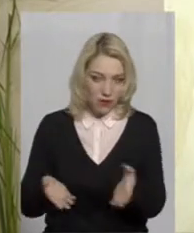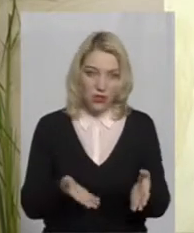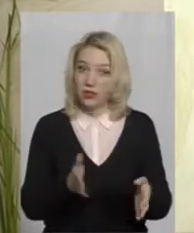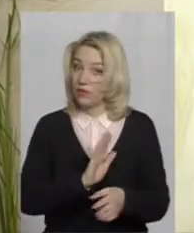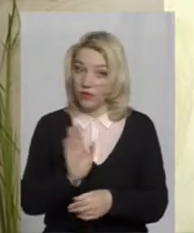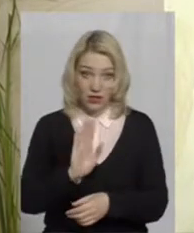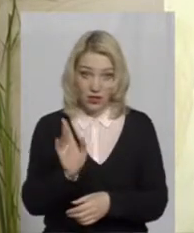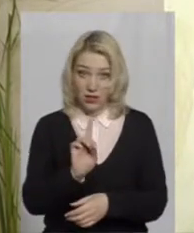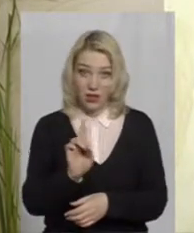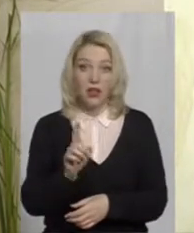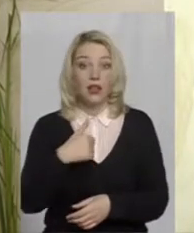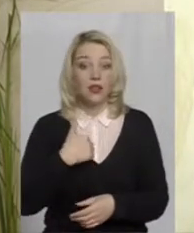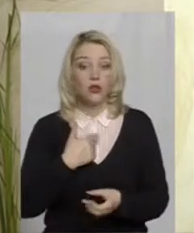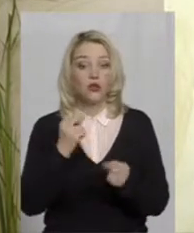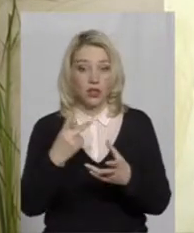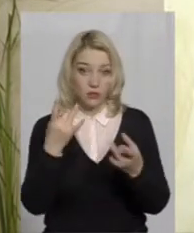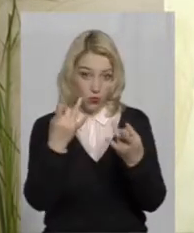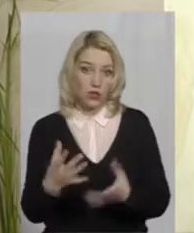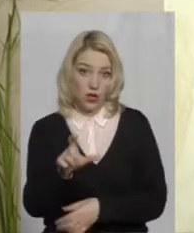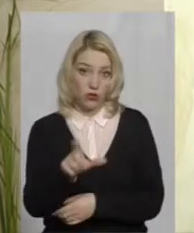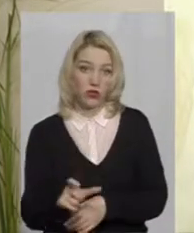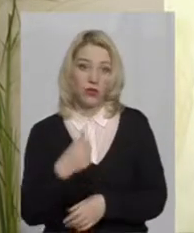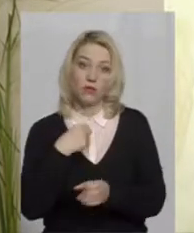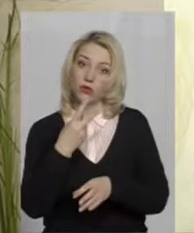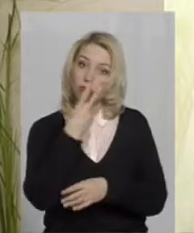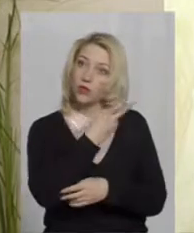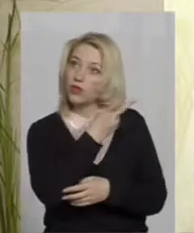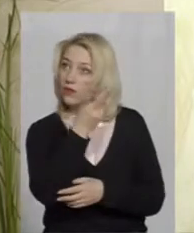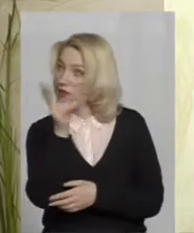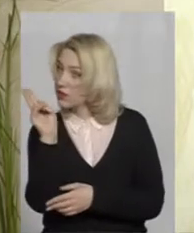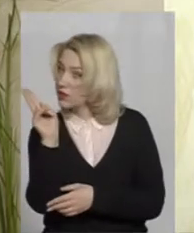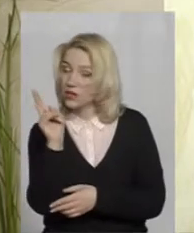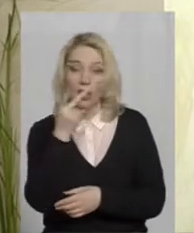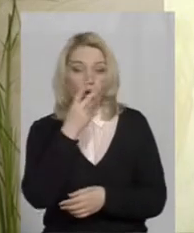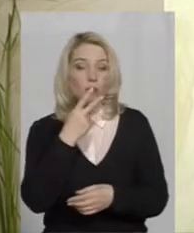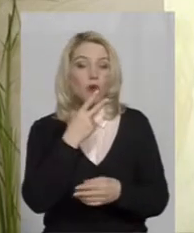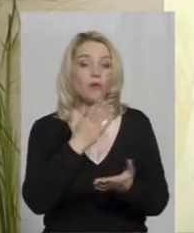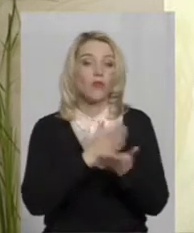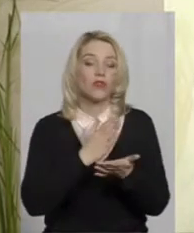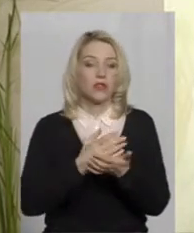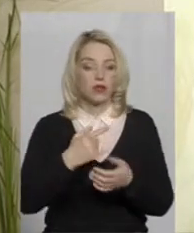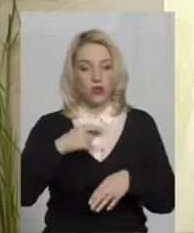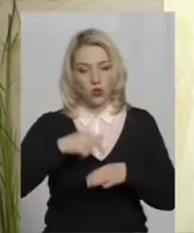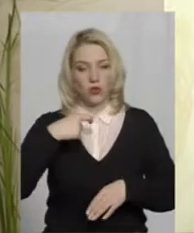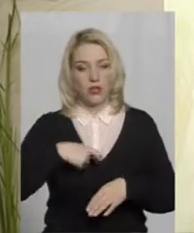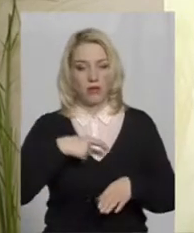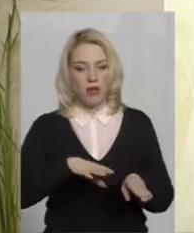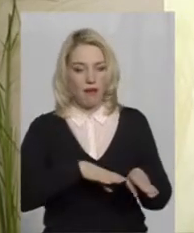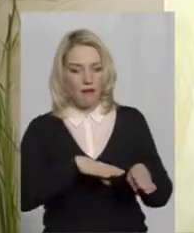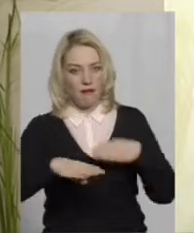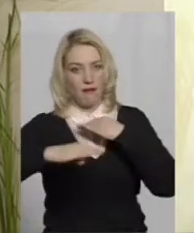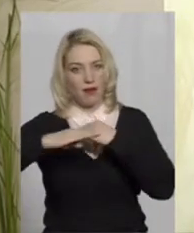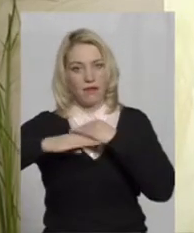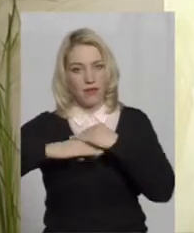ні, я хочу так само, як звичайна людина, просто подивитися на сортимент, хочу побувати там, відчути себе рівним серед рівних. І суд